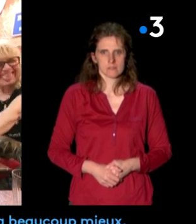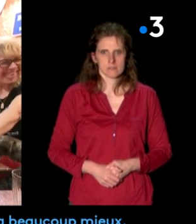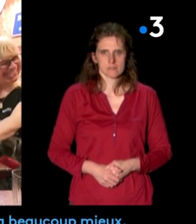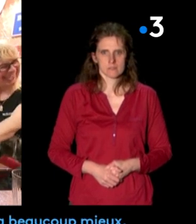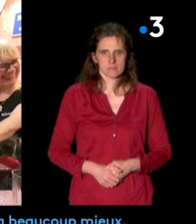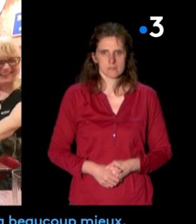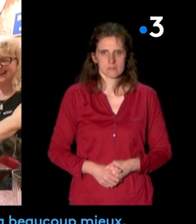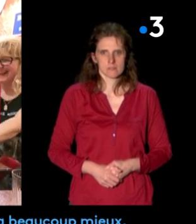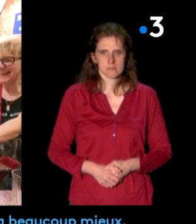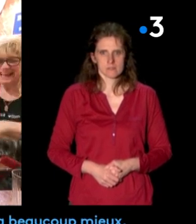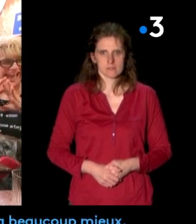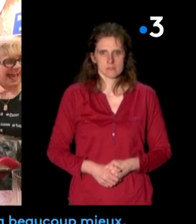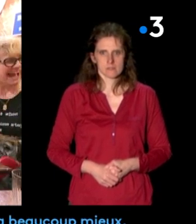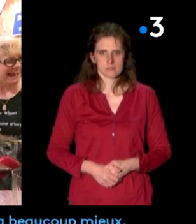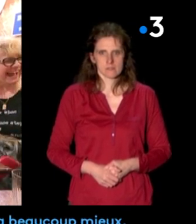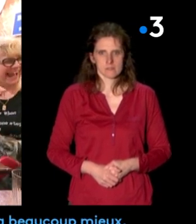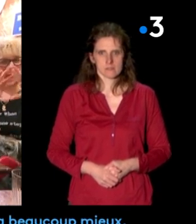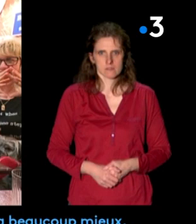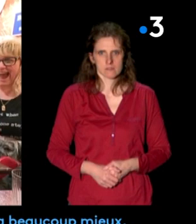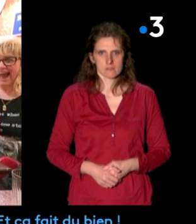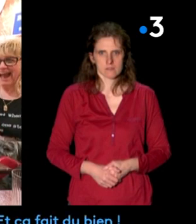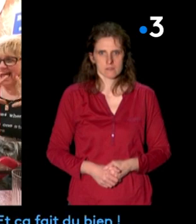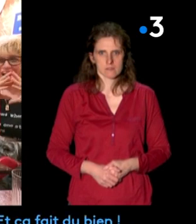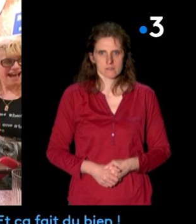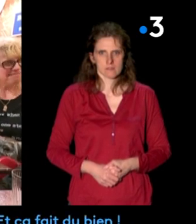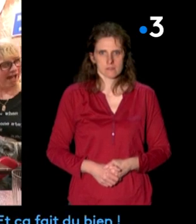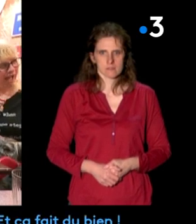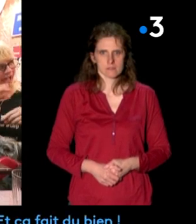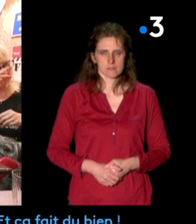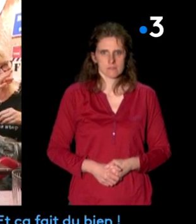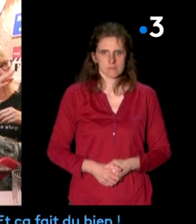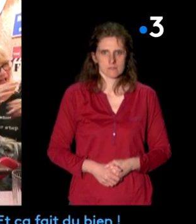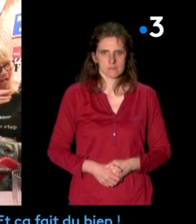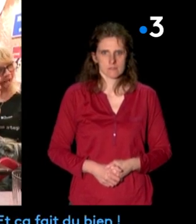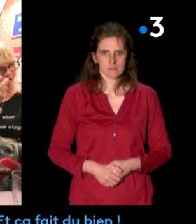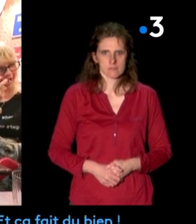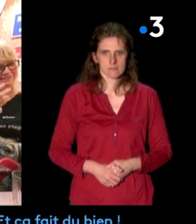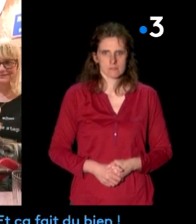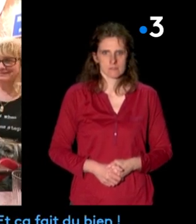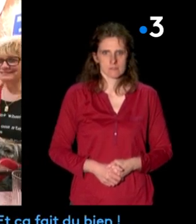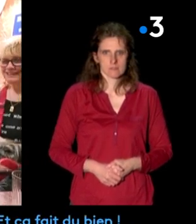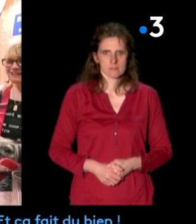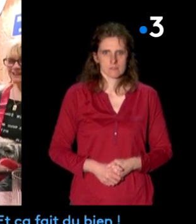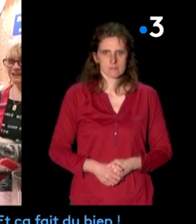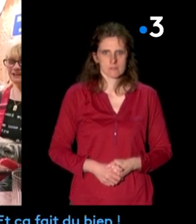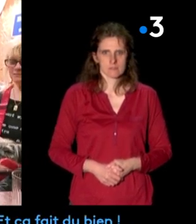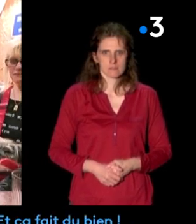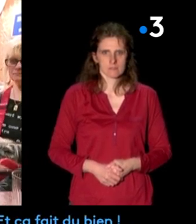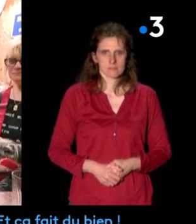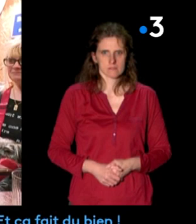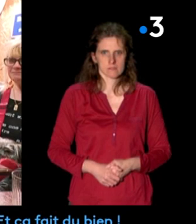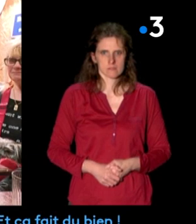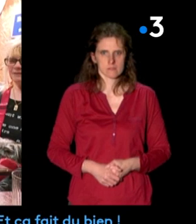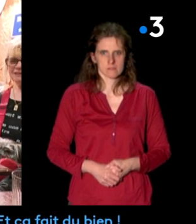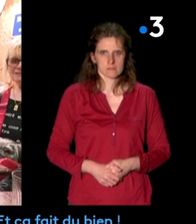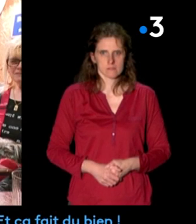Et avec le temps, depuis trois ans, quatre ans, ça va beaucoup mieux. Je fais des rencontres ici, par exemple, voilà,